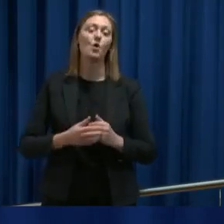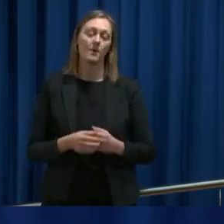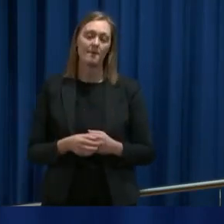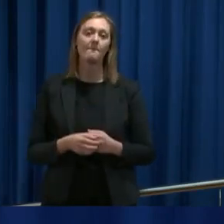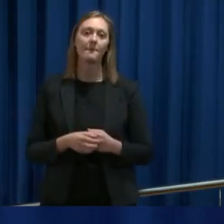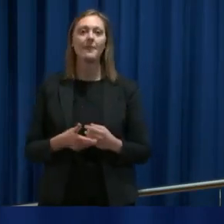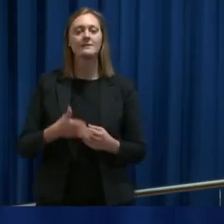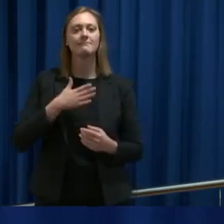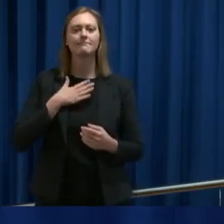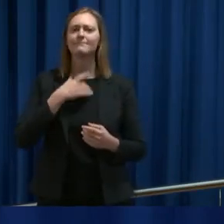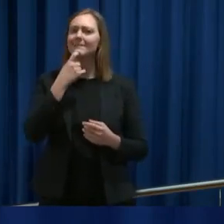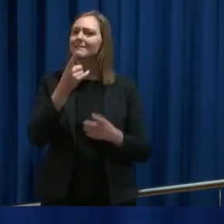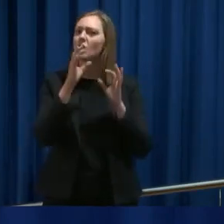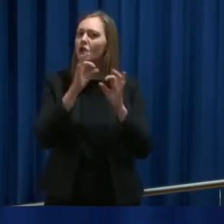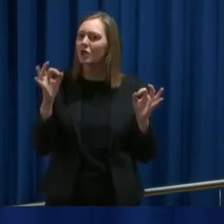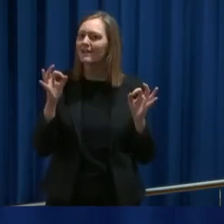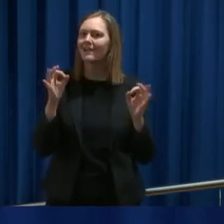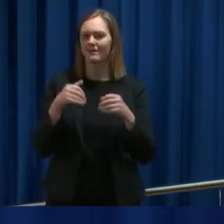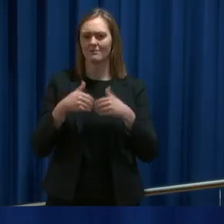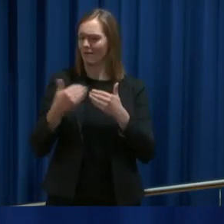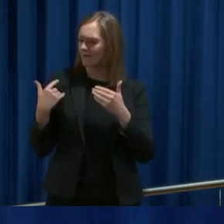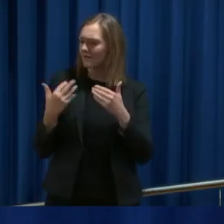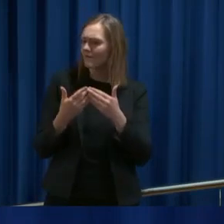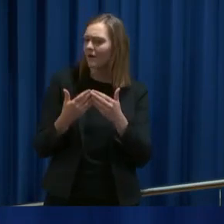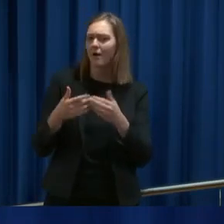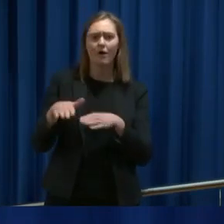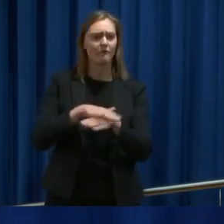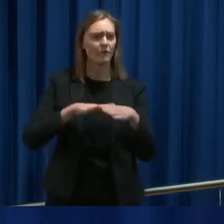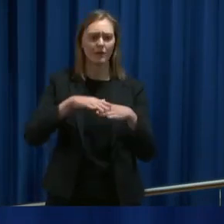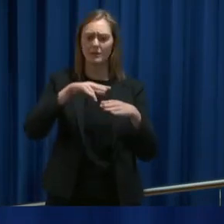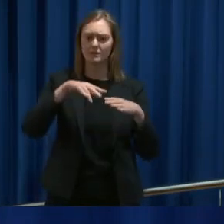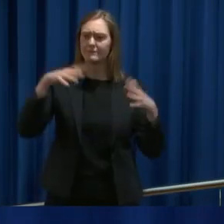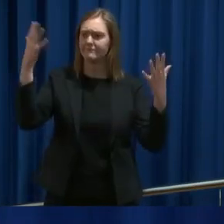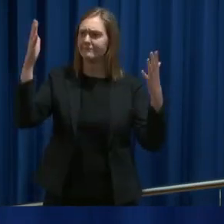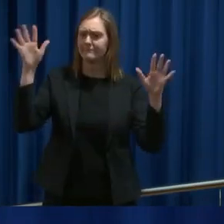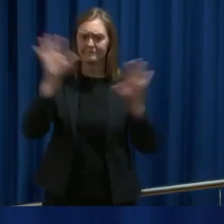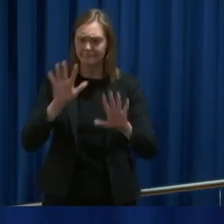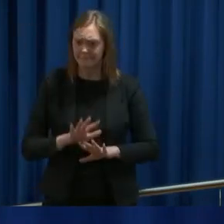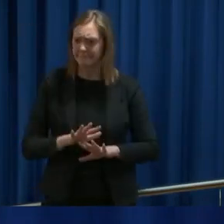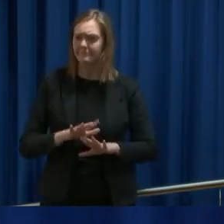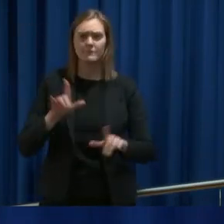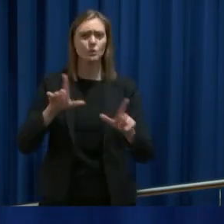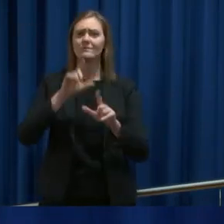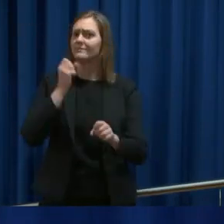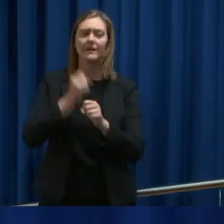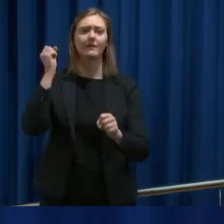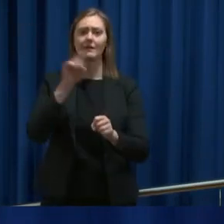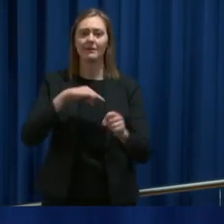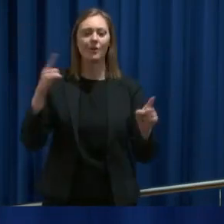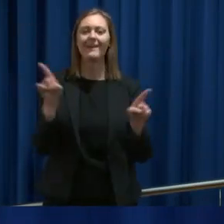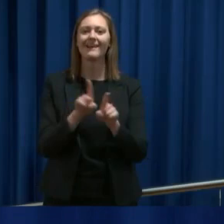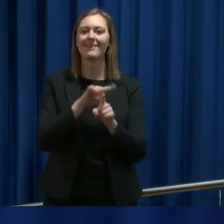Så jeg har lyst til å understreke at selv om disse dager oppleves som uvirkelige, uoversiktlige, så ser vi jo så mye både solidaritet og